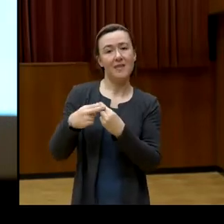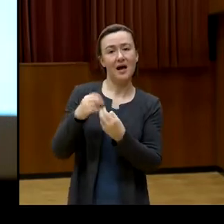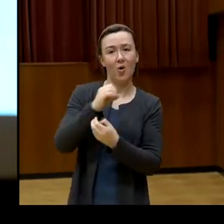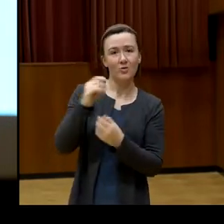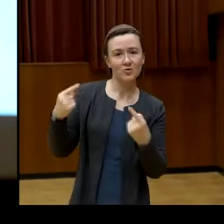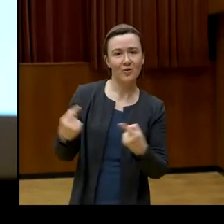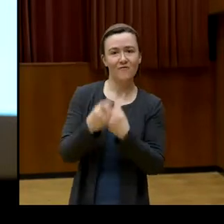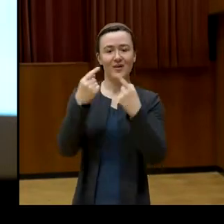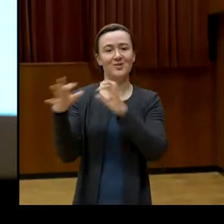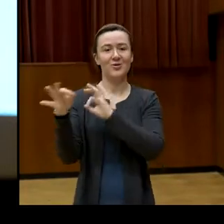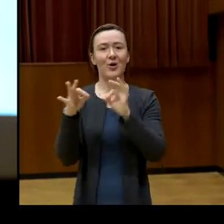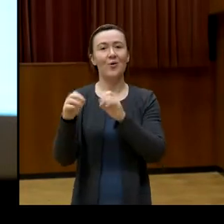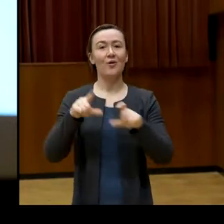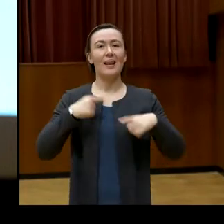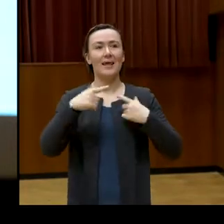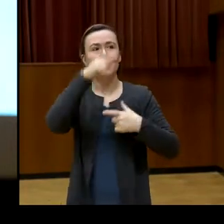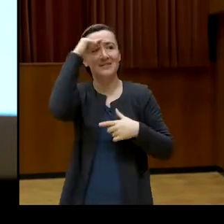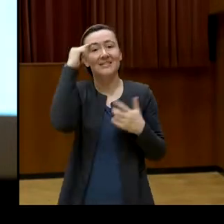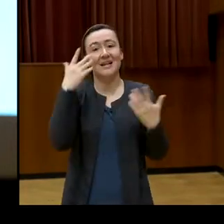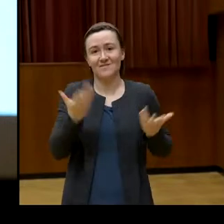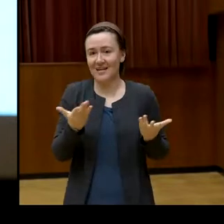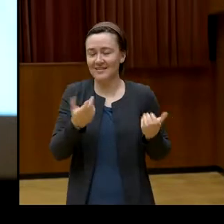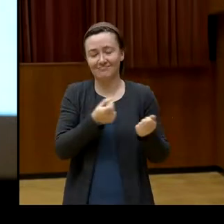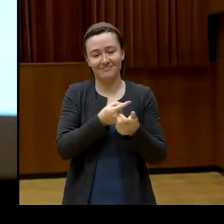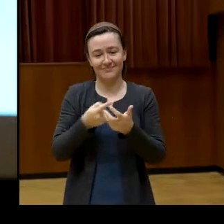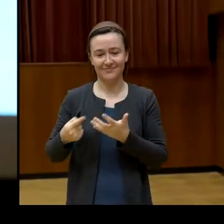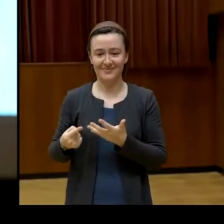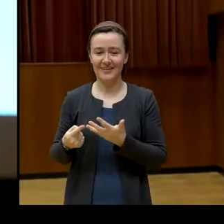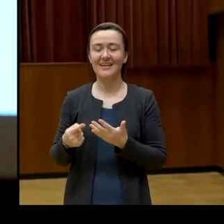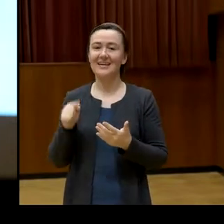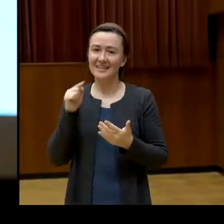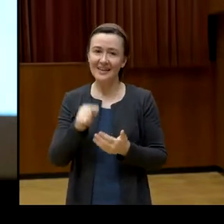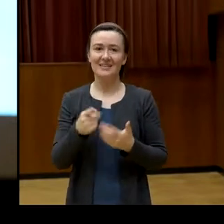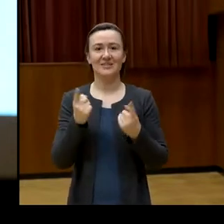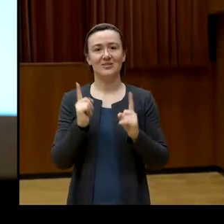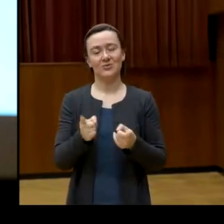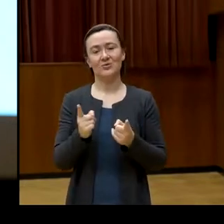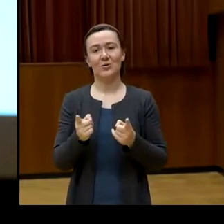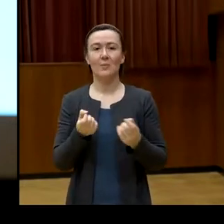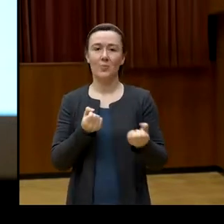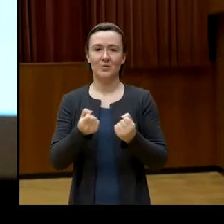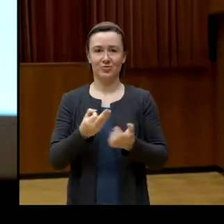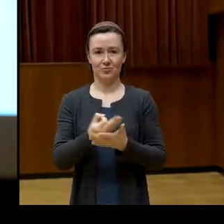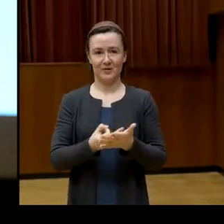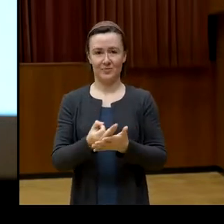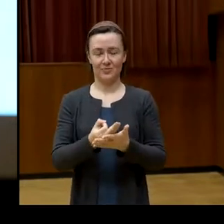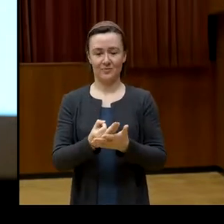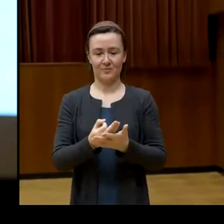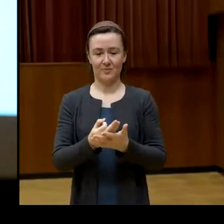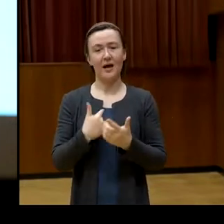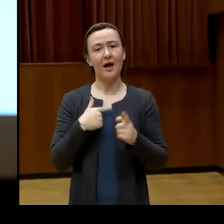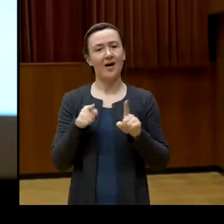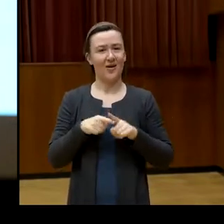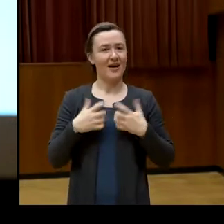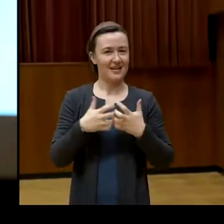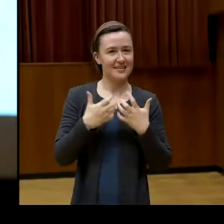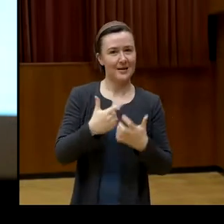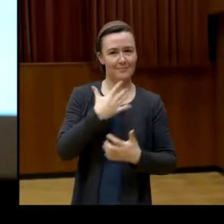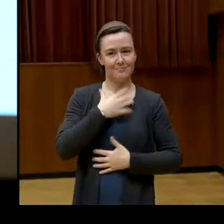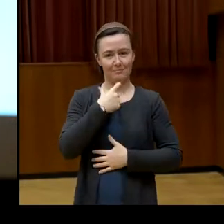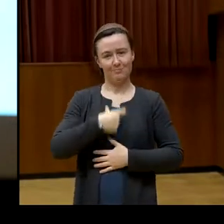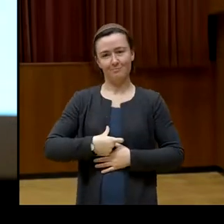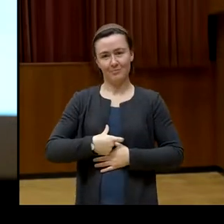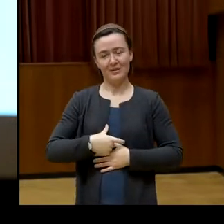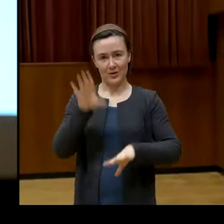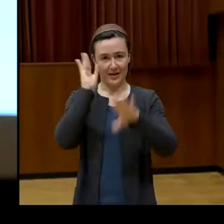Genau so kann und soll politische Bildung funktionieren. Dazu auch eine persönliche Erfahrung als